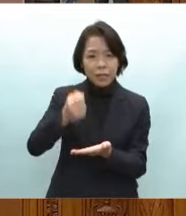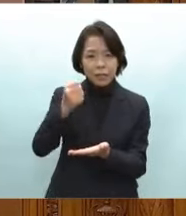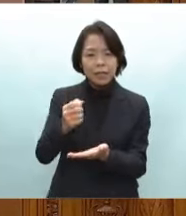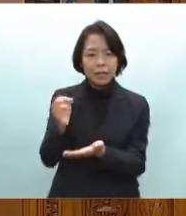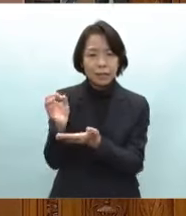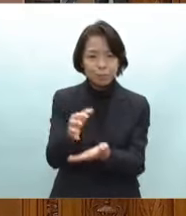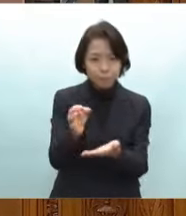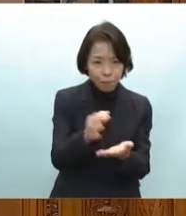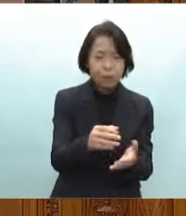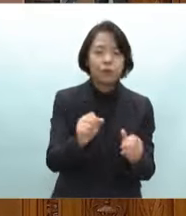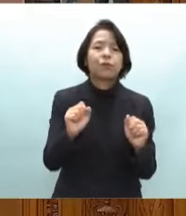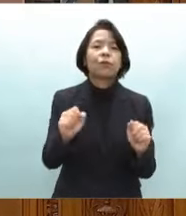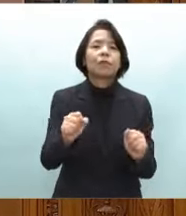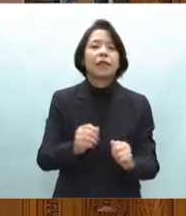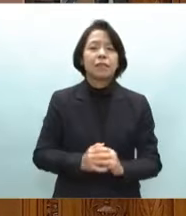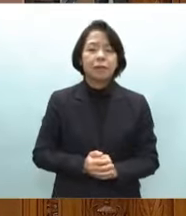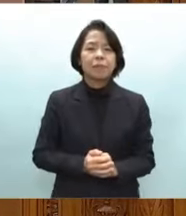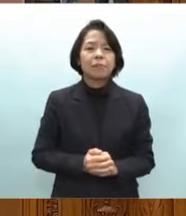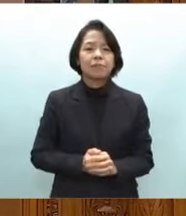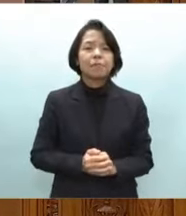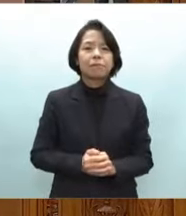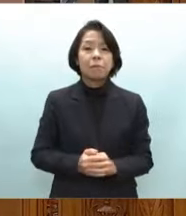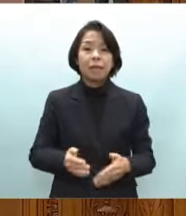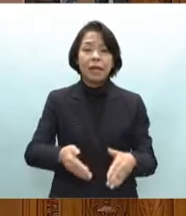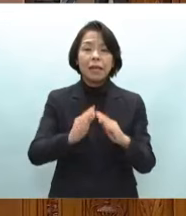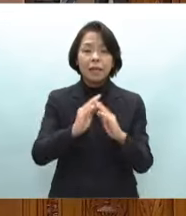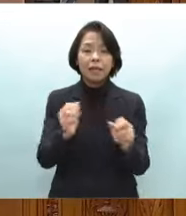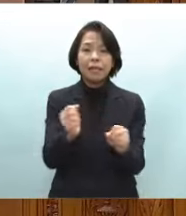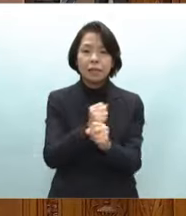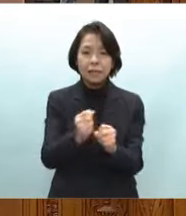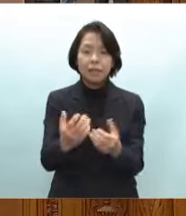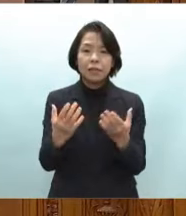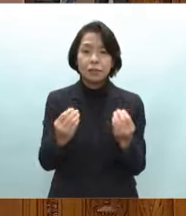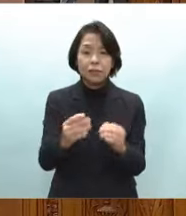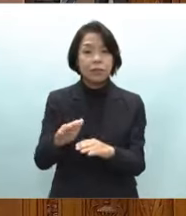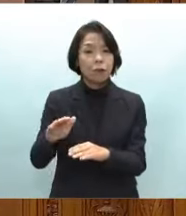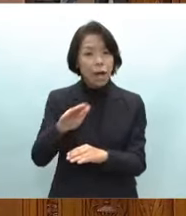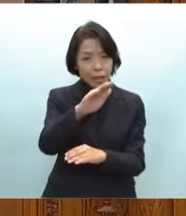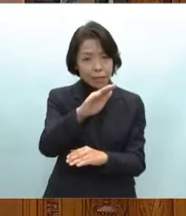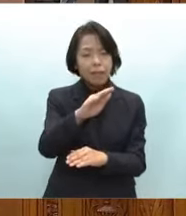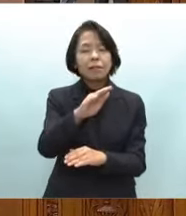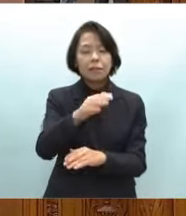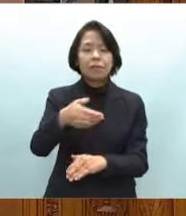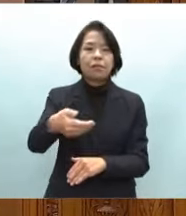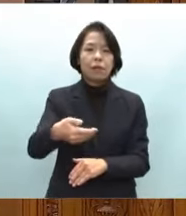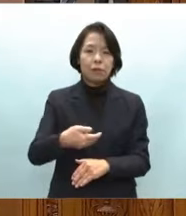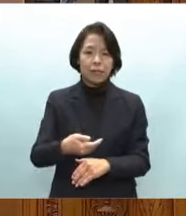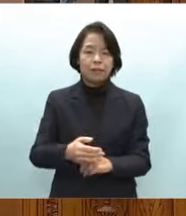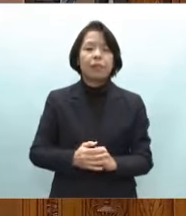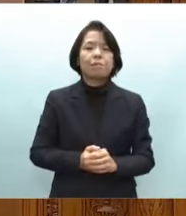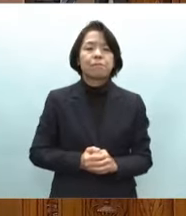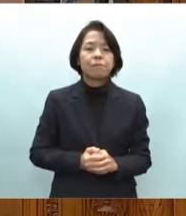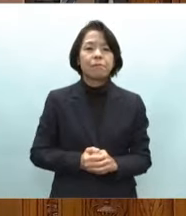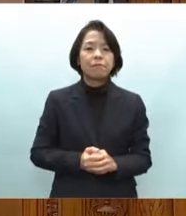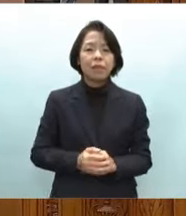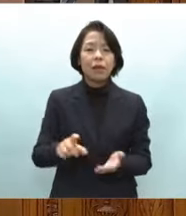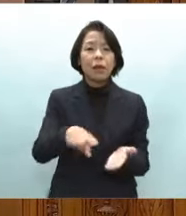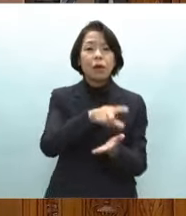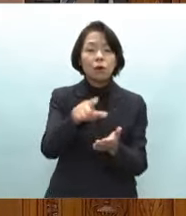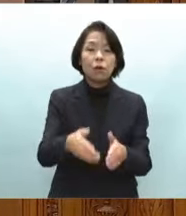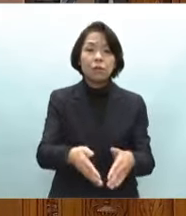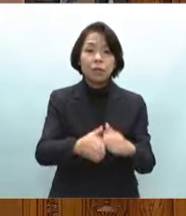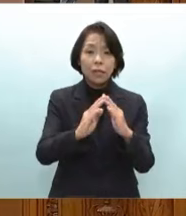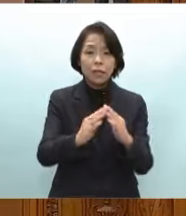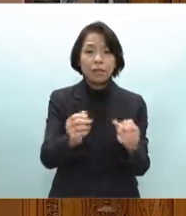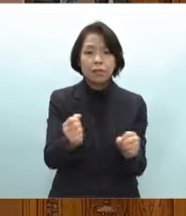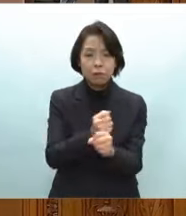を講じてまいります建設産業の維持と発展につきましてお尋ねがありました地域の建設業